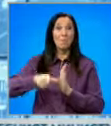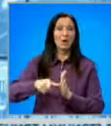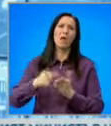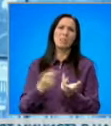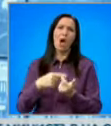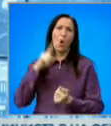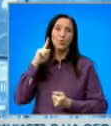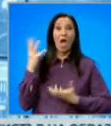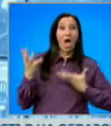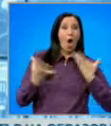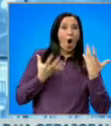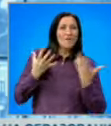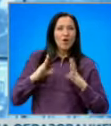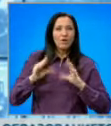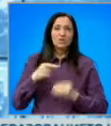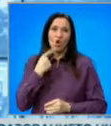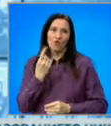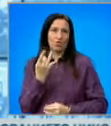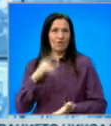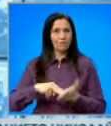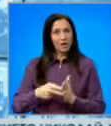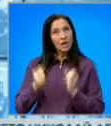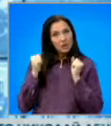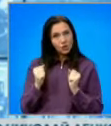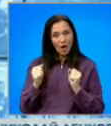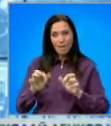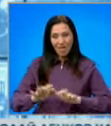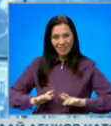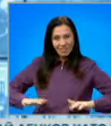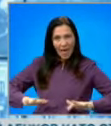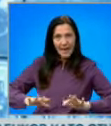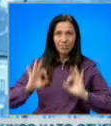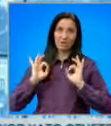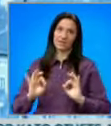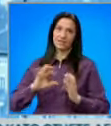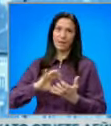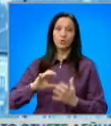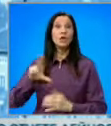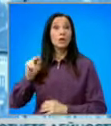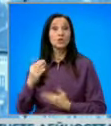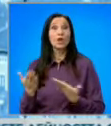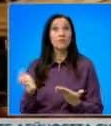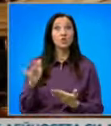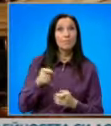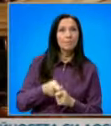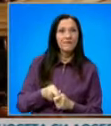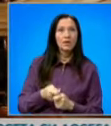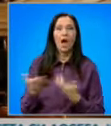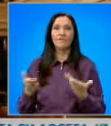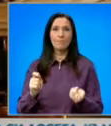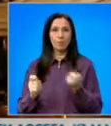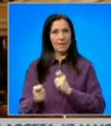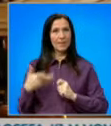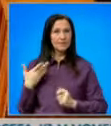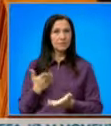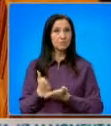еуфория, всички говорят за новия проект. Чакаме ги на терена на истинската политика, да кажат какво ще правят, каква промяна искат.